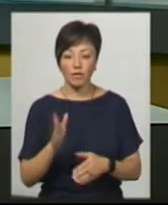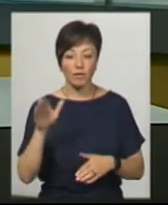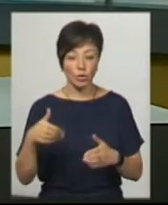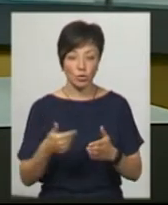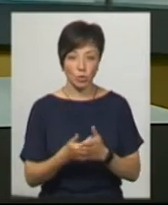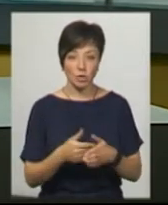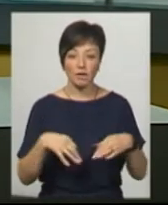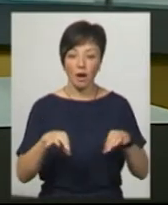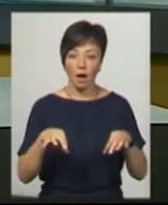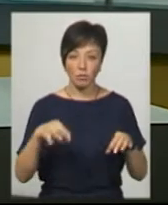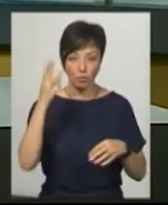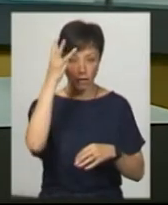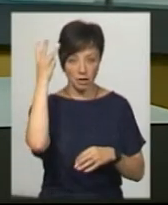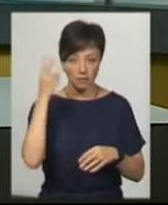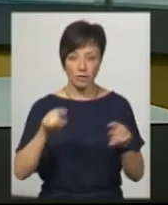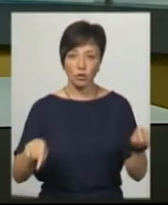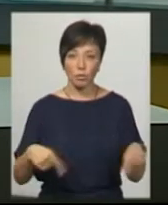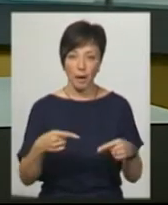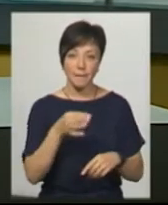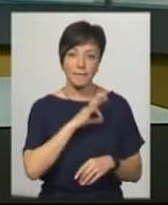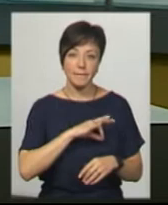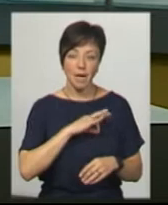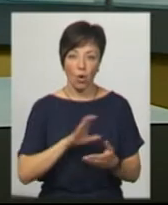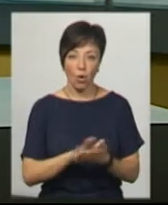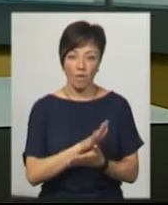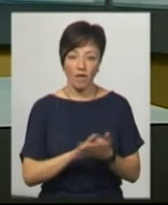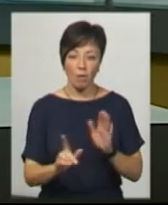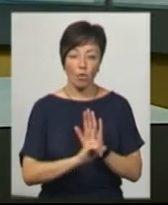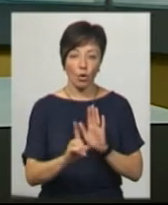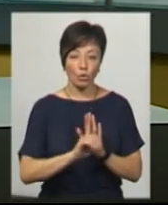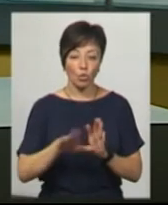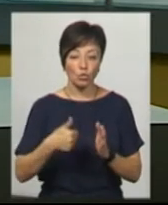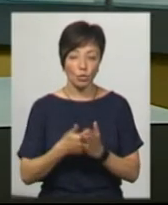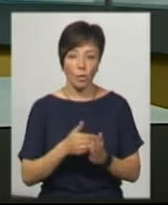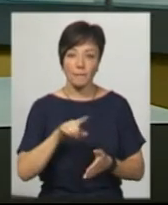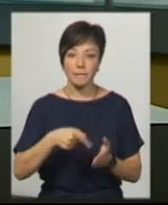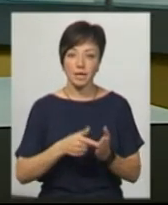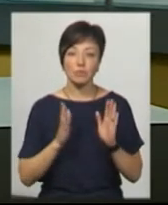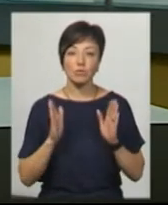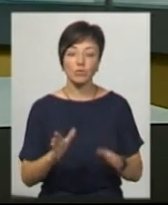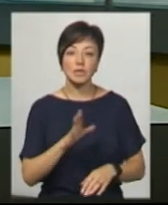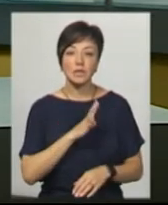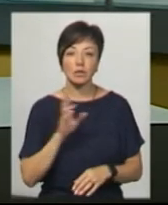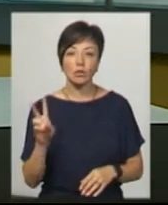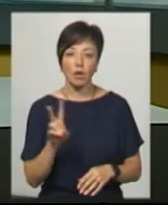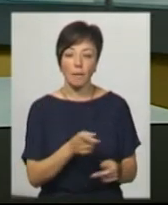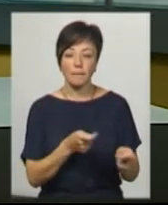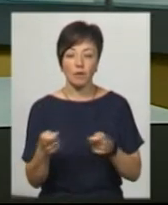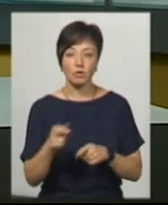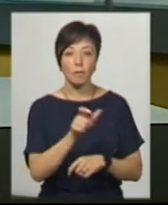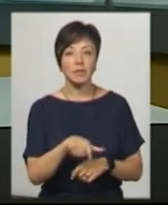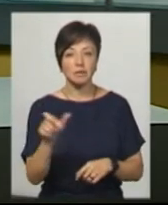громадському транспорті обласного центру відновили і пільговий проїзд. До того часу містом курсували тролейбуси, які перевозили